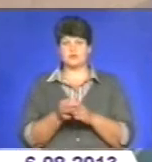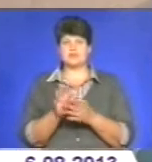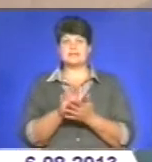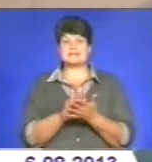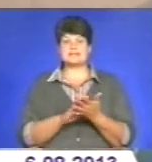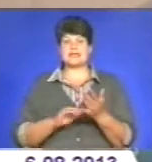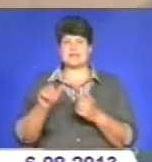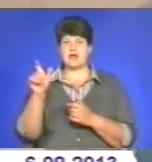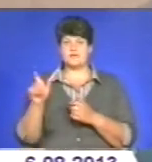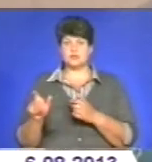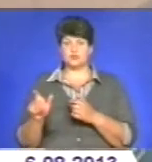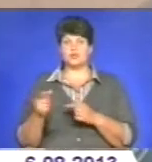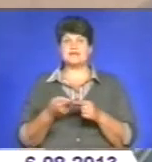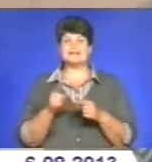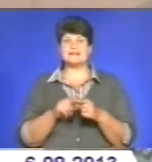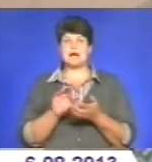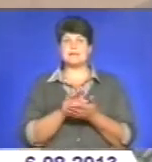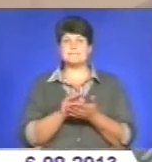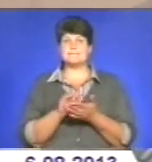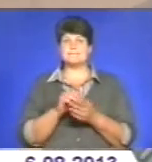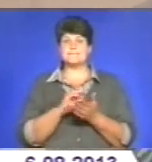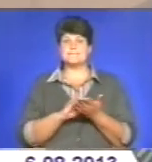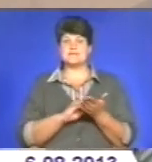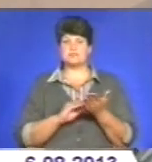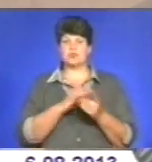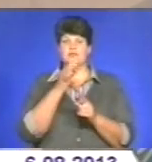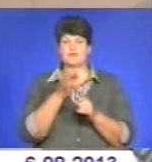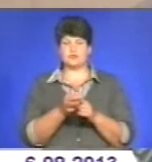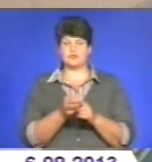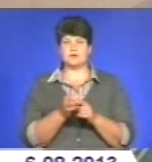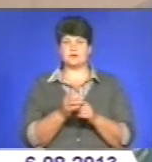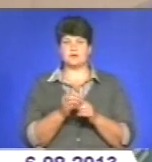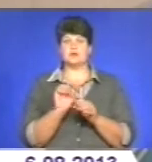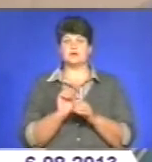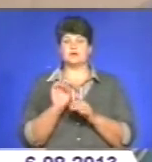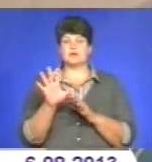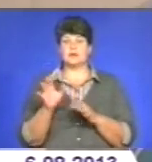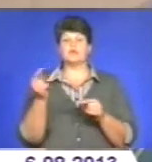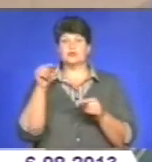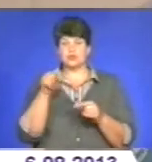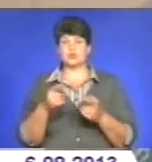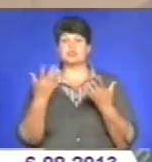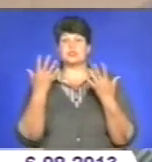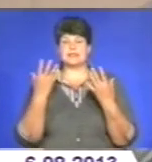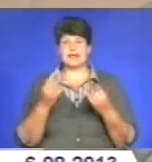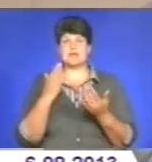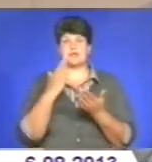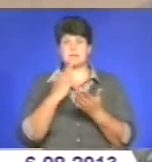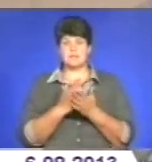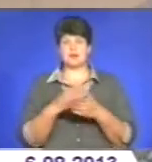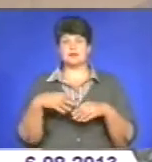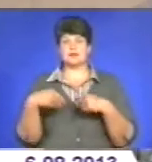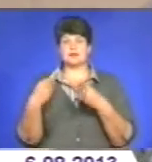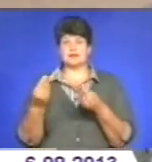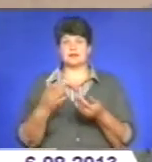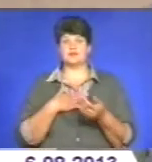І ця письмова відповідь сканується і в той же день має надійти в нашу